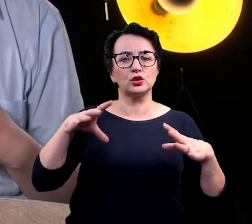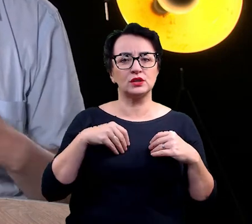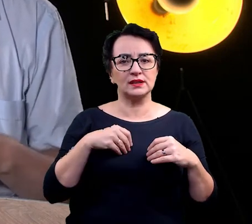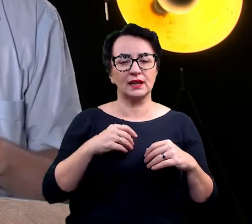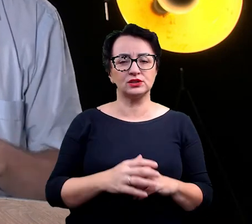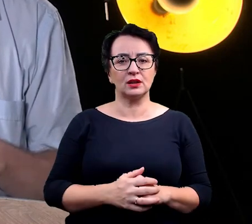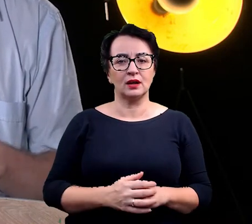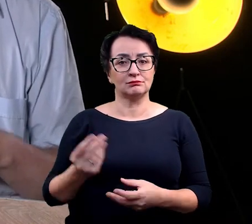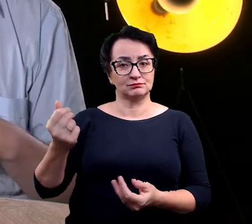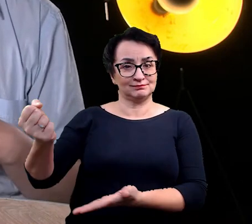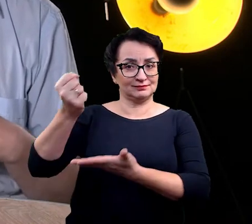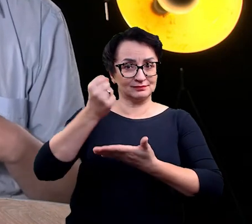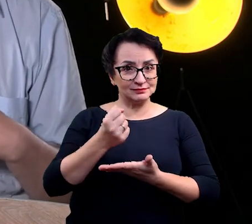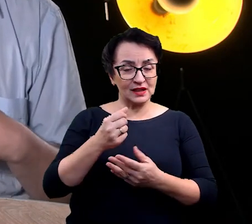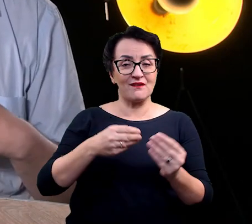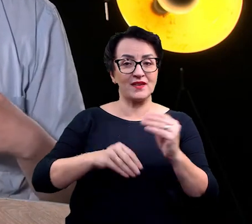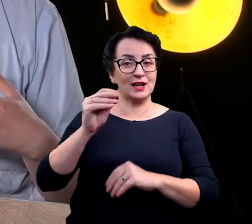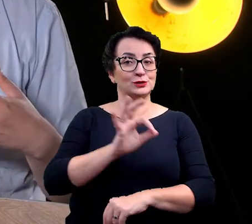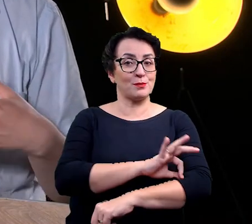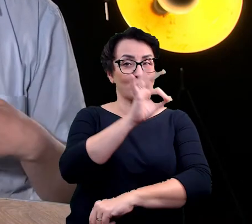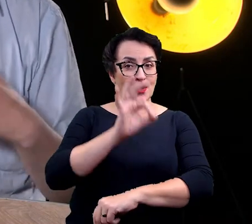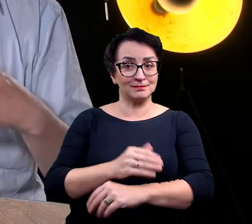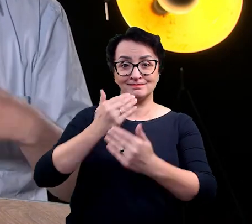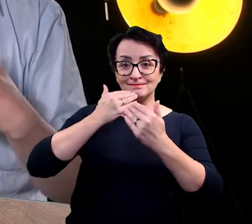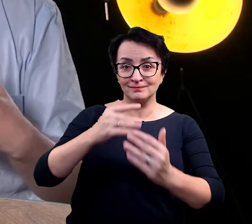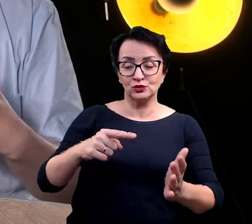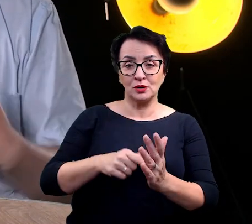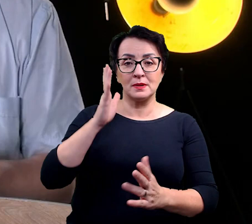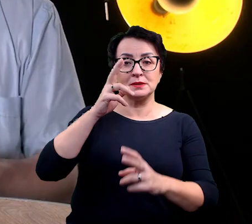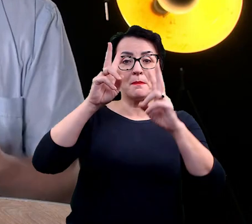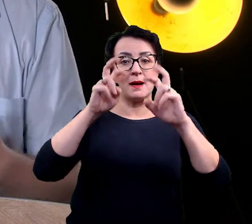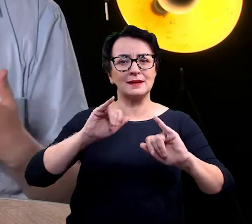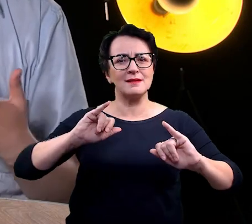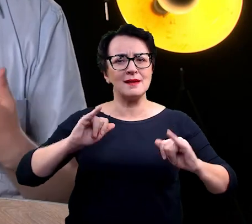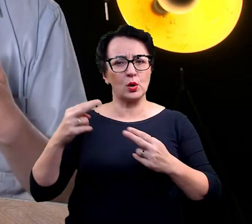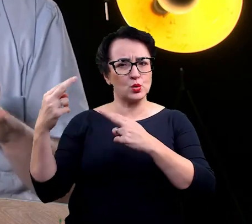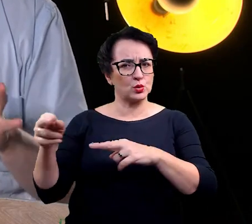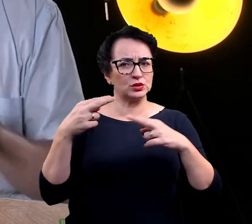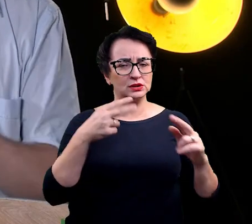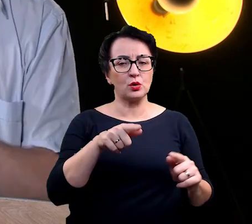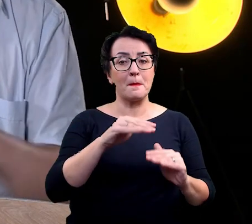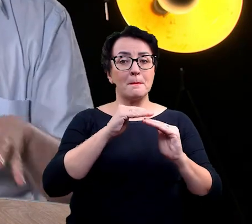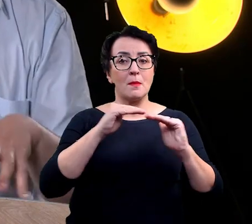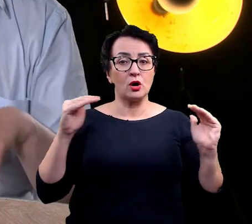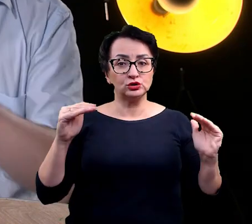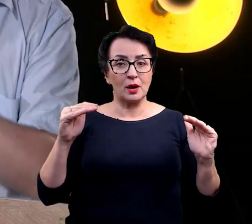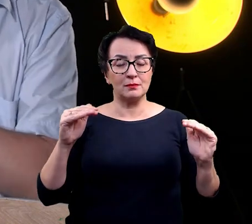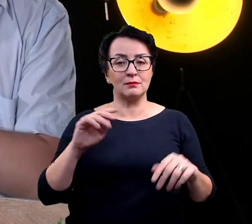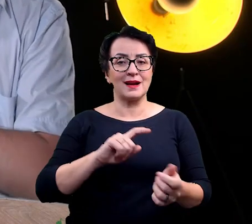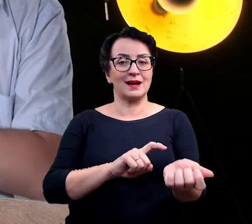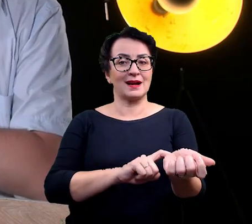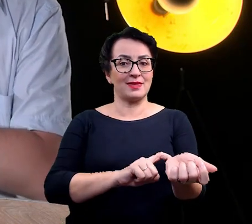na większy projekt, dzięki któremu będziemy badać, jakie są różnice na poziomie genetycznym pomiędzy